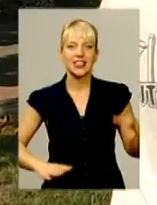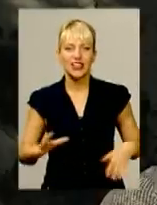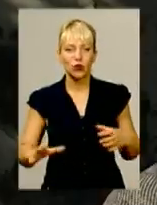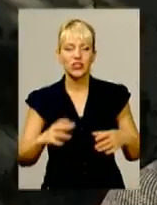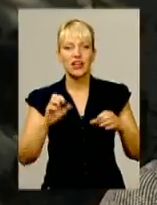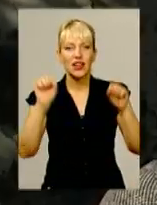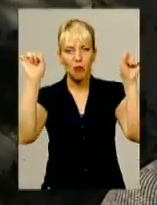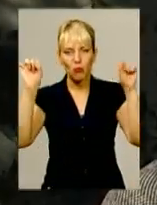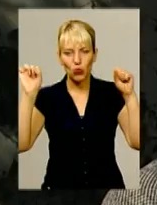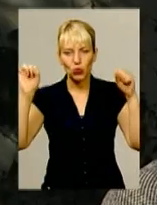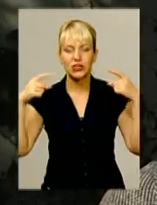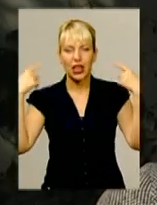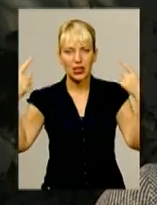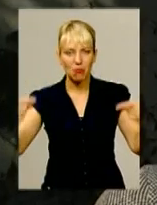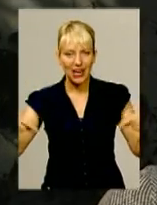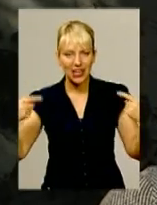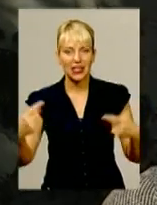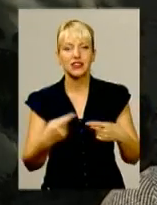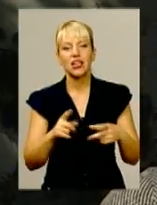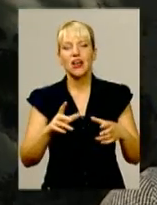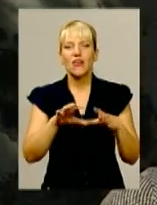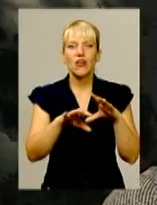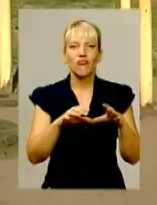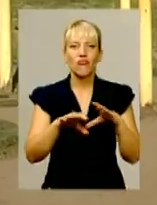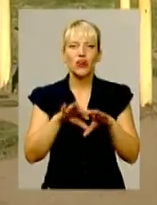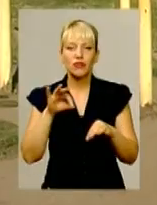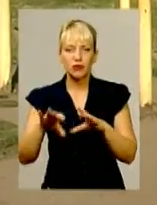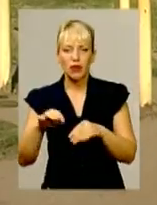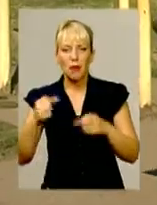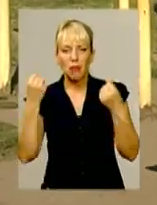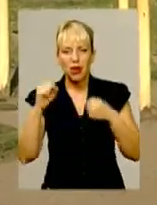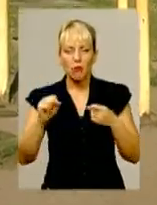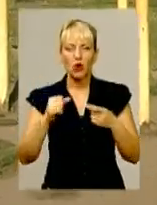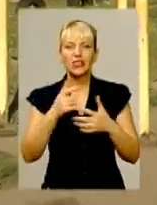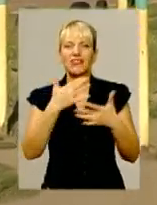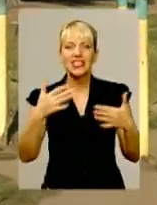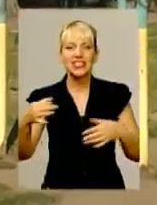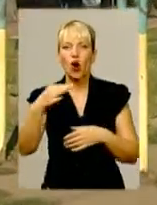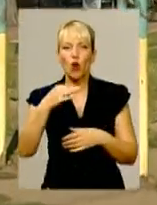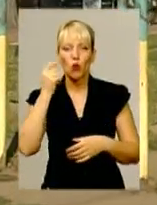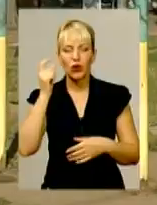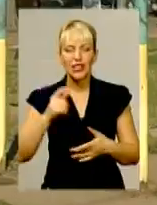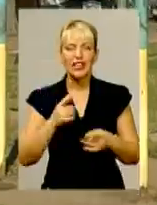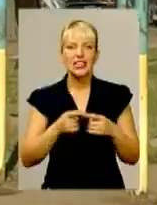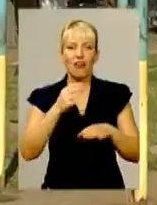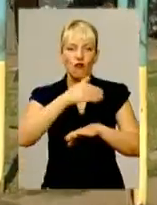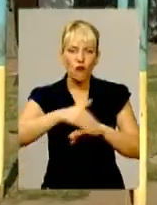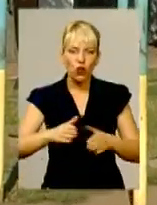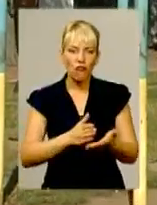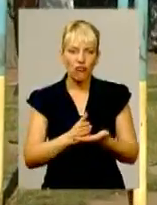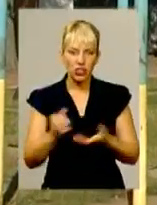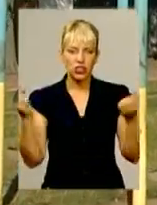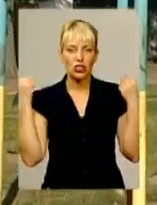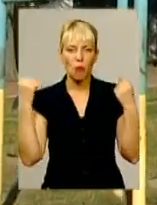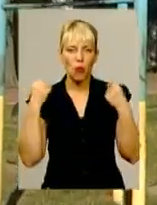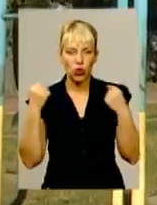очевидний. Віталік багато разів виборював перемогу в різних областях України зі стрітворкауту. З вуличним видом спорту в нього склалося, як у